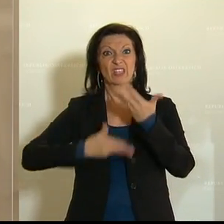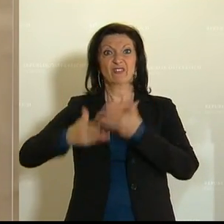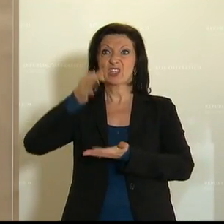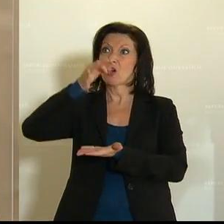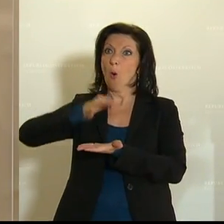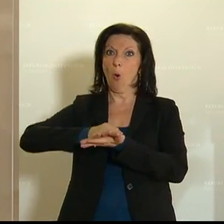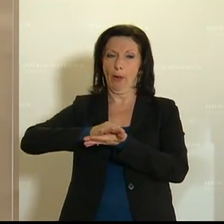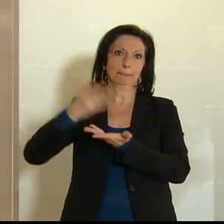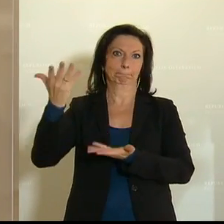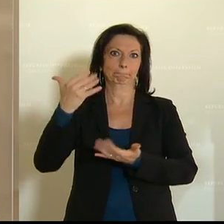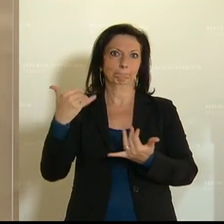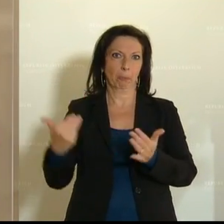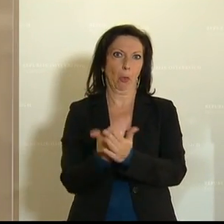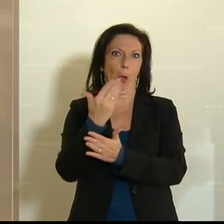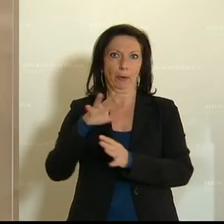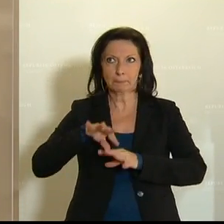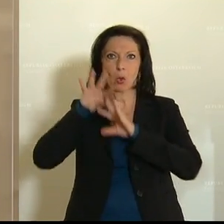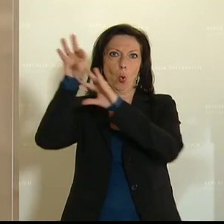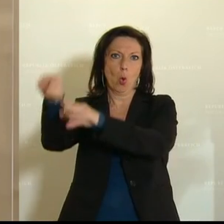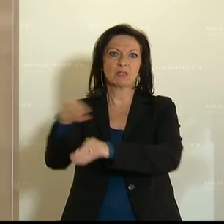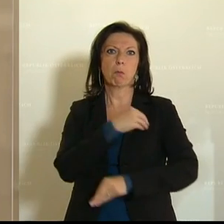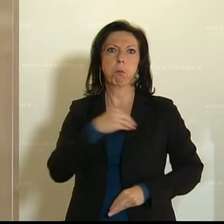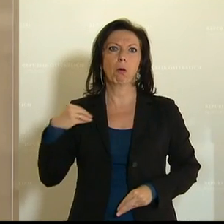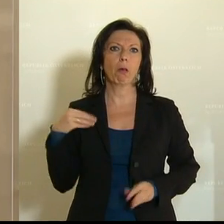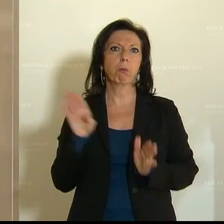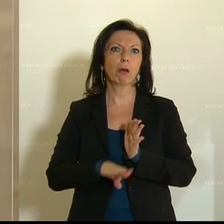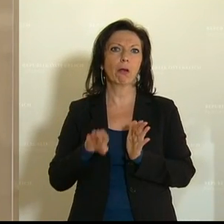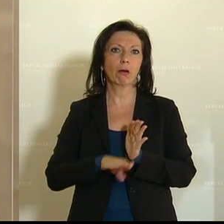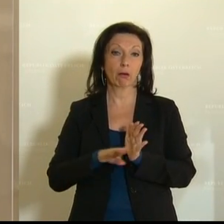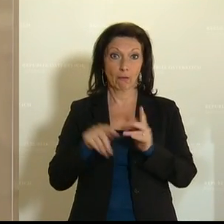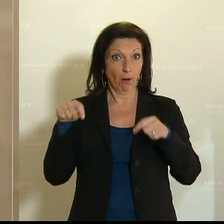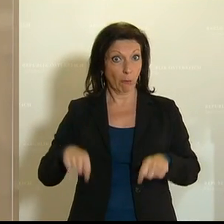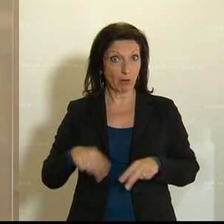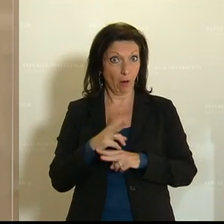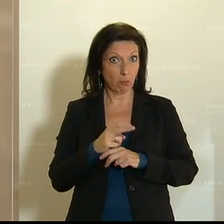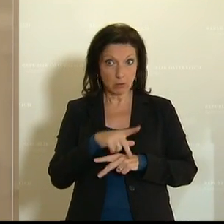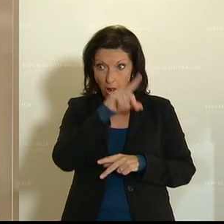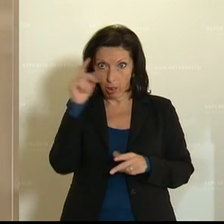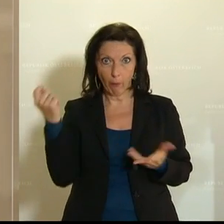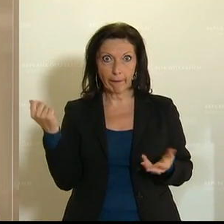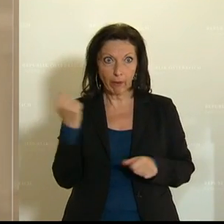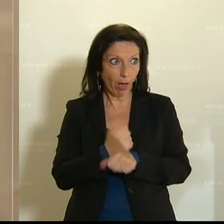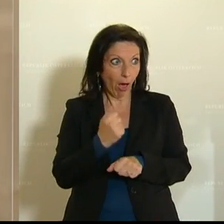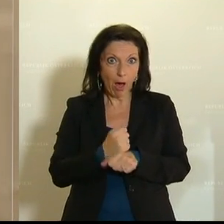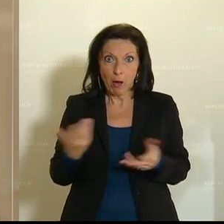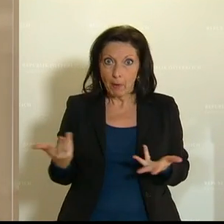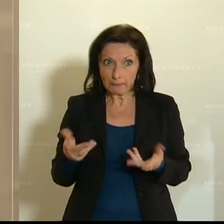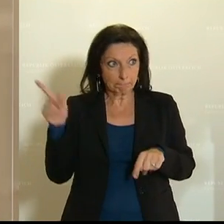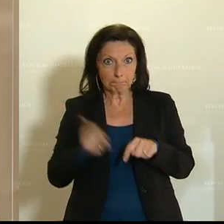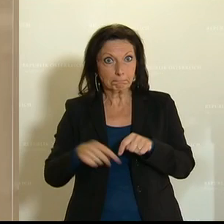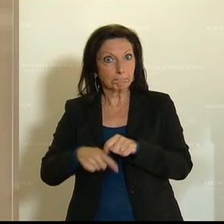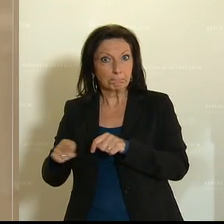ins Billigausland, nach Polen. Aber hier wären die Österreicherinnen und Österreicher entlassen. Und da habe ich viele Frauen getroffen,